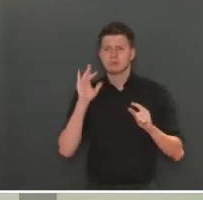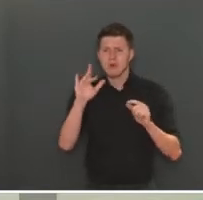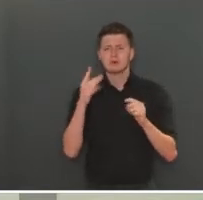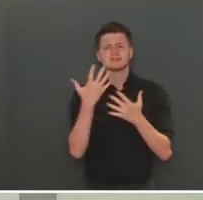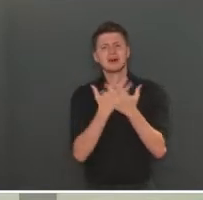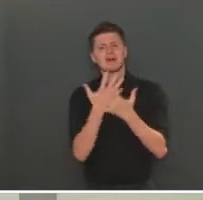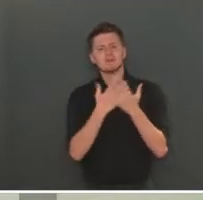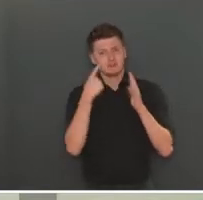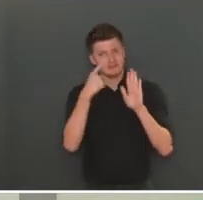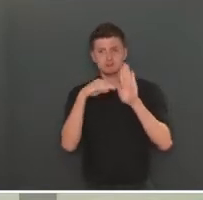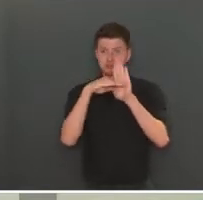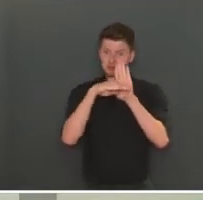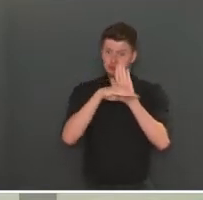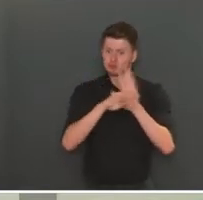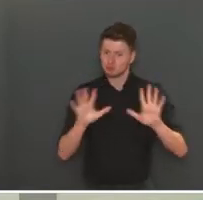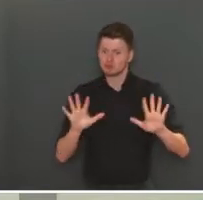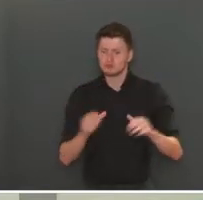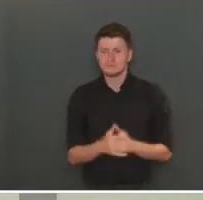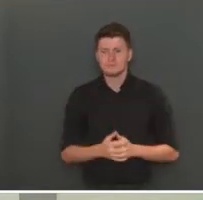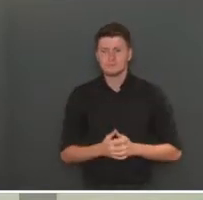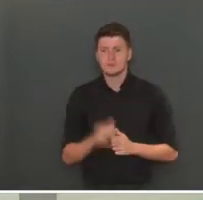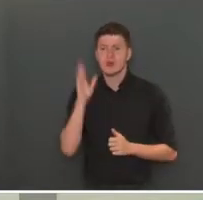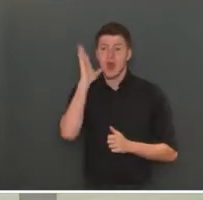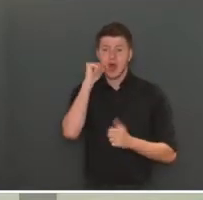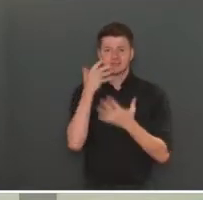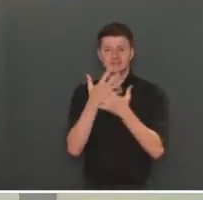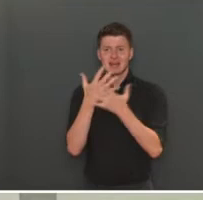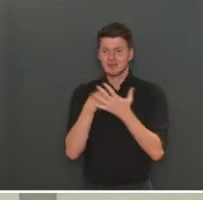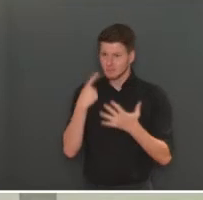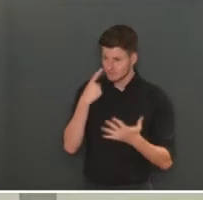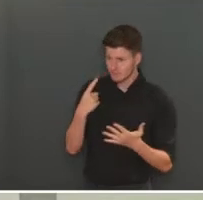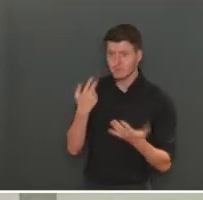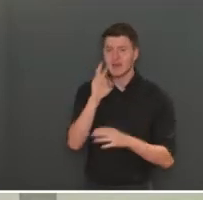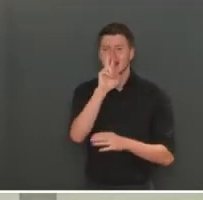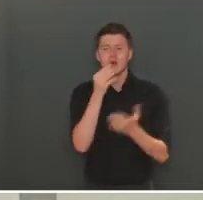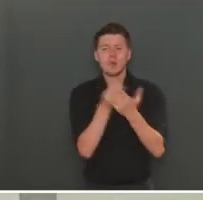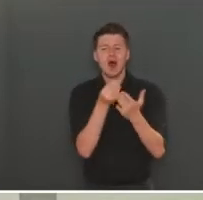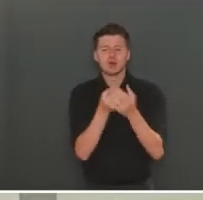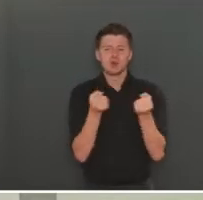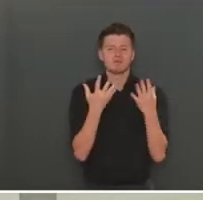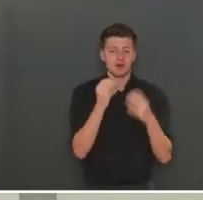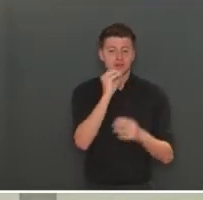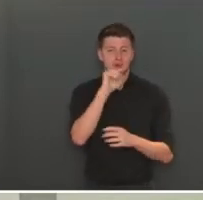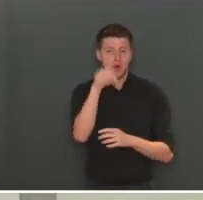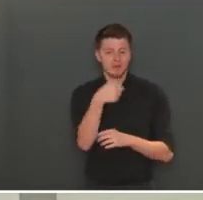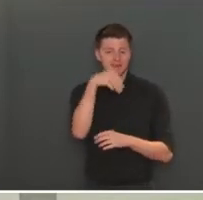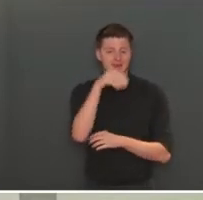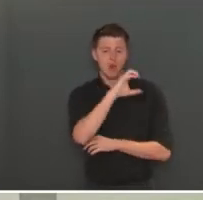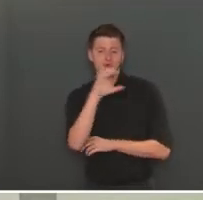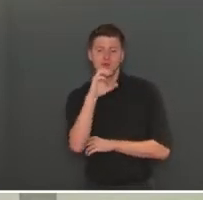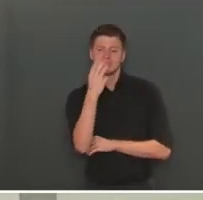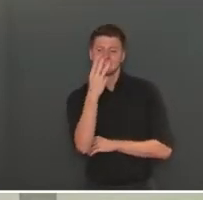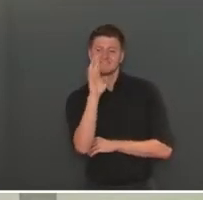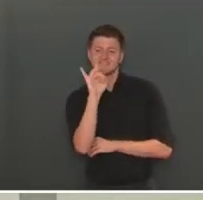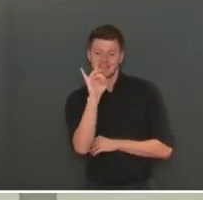Et on peut même parler d'une amélioration. Les derniers chiffres nous montrent que le taux de reproduction est de 0